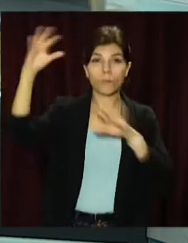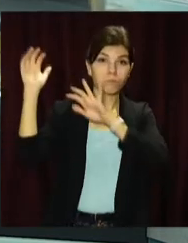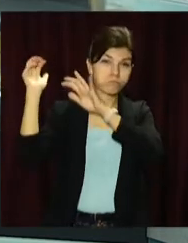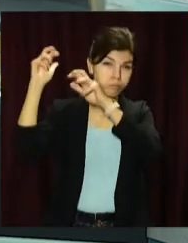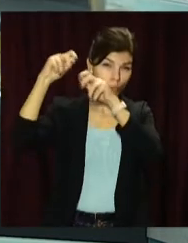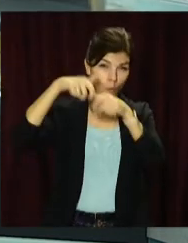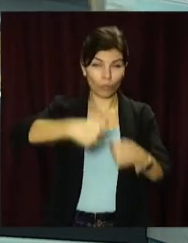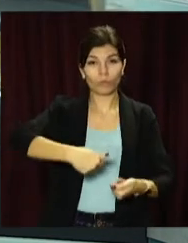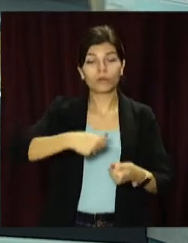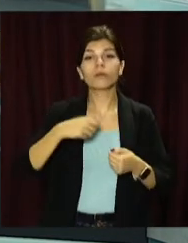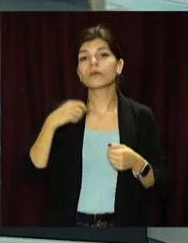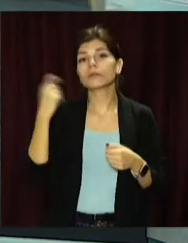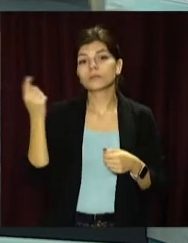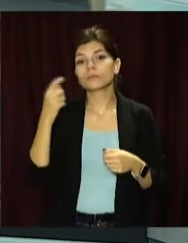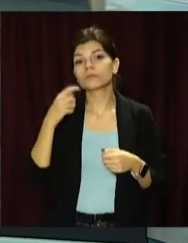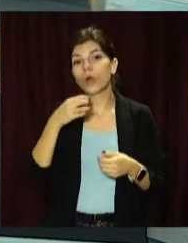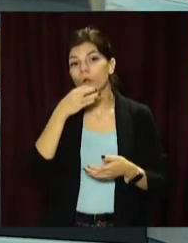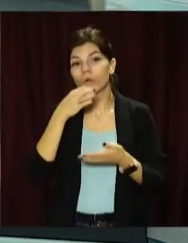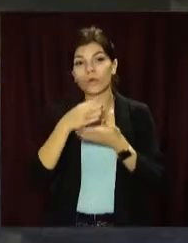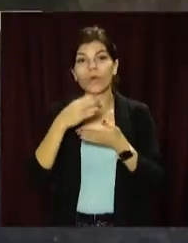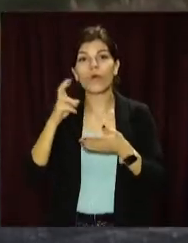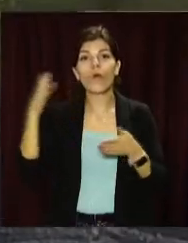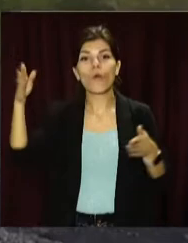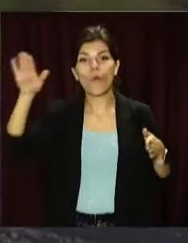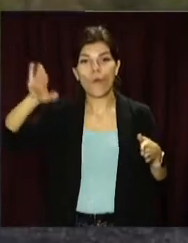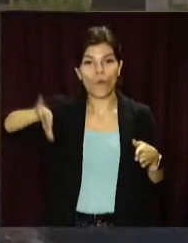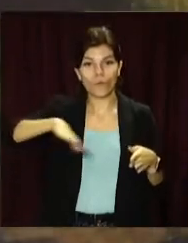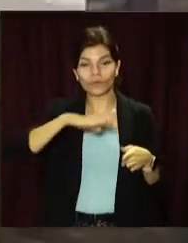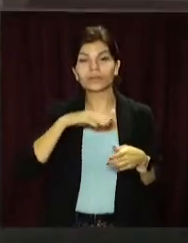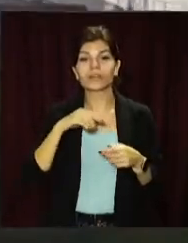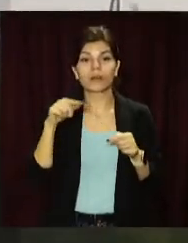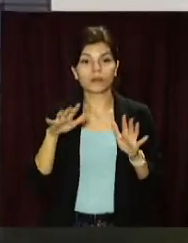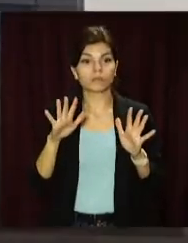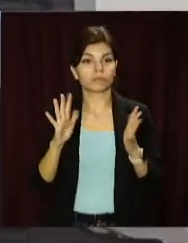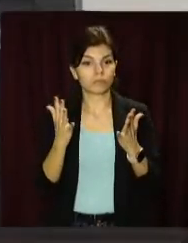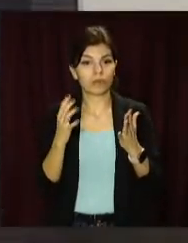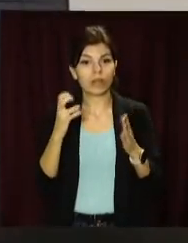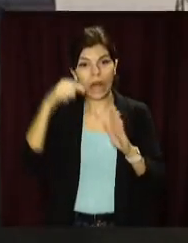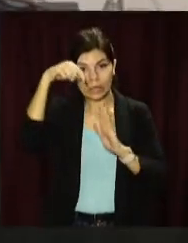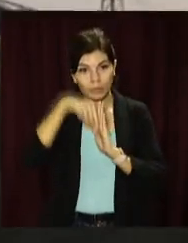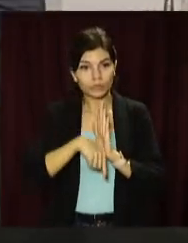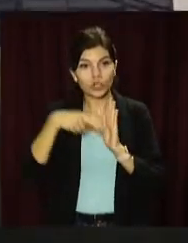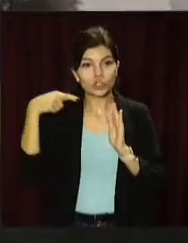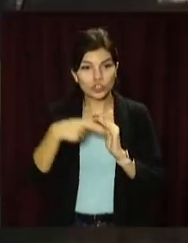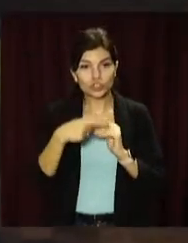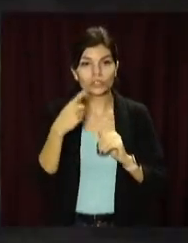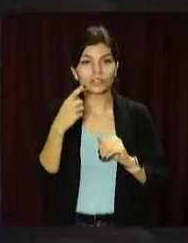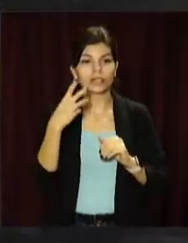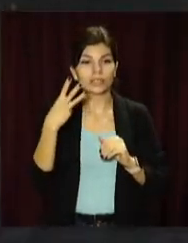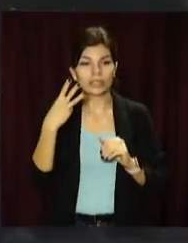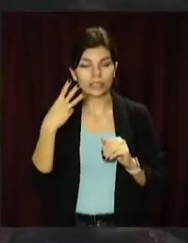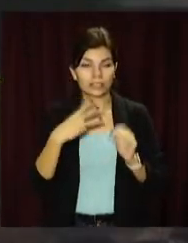гірська порода. Як повідомляють у незалежній профспільці гірників України, надзвичайна пригода сталася на глибині